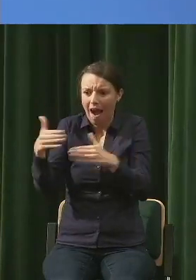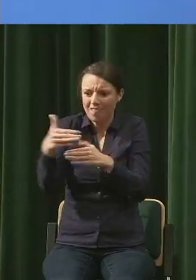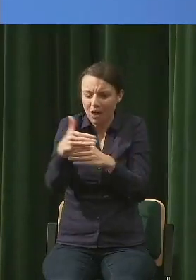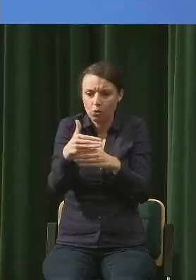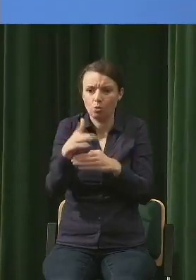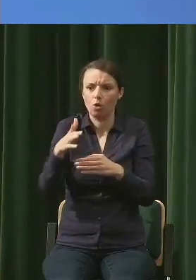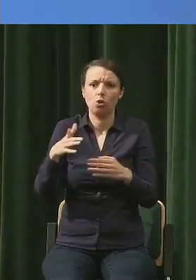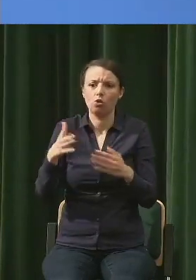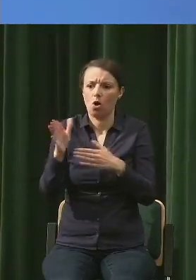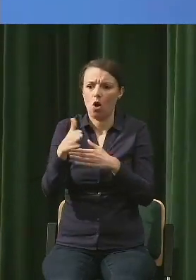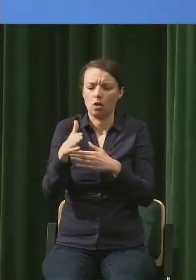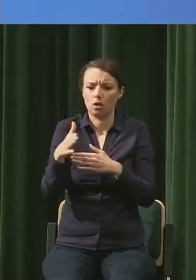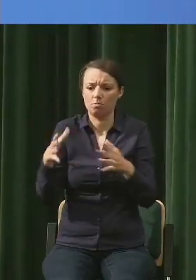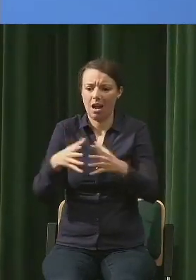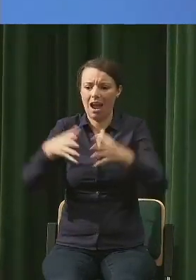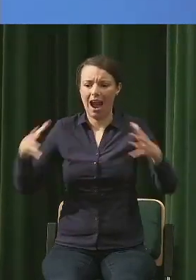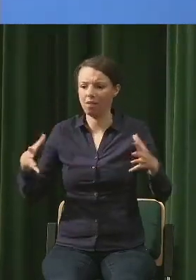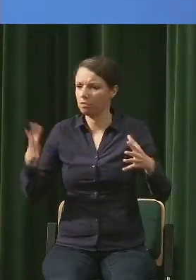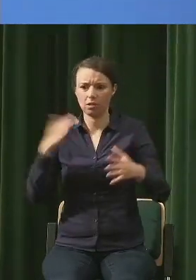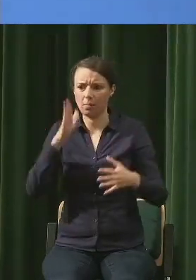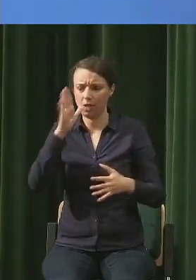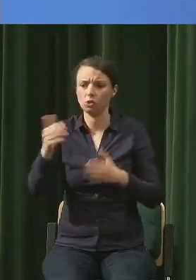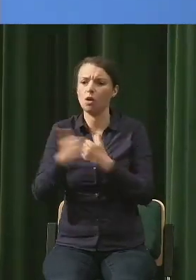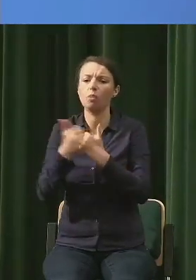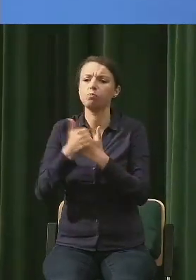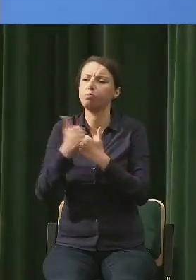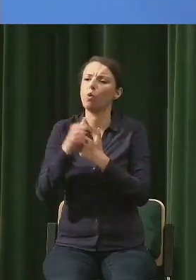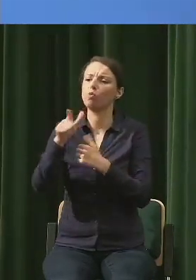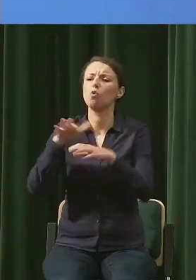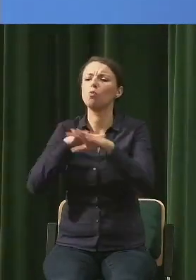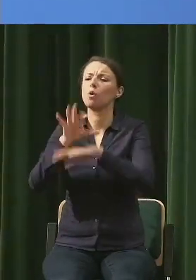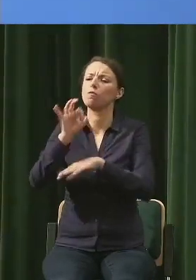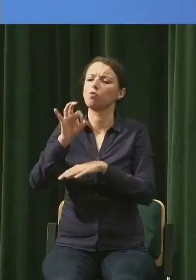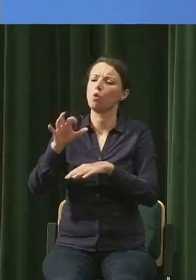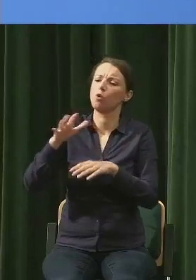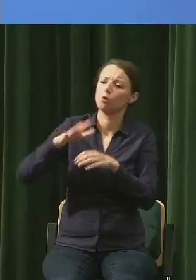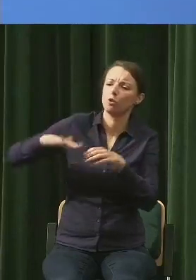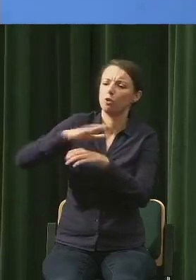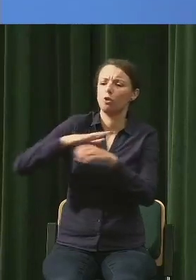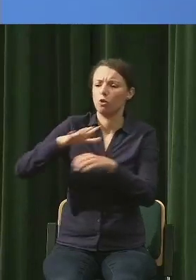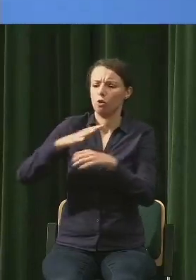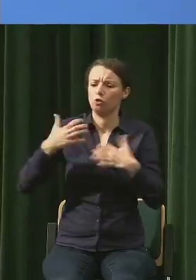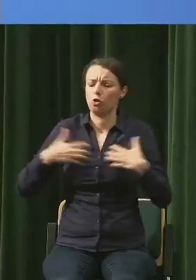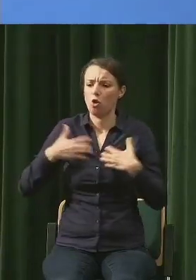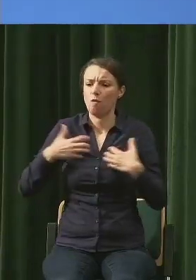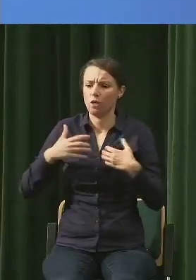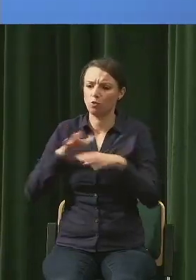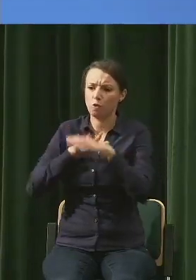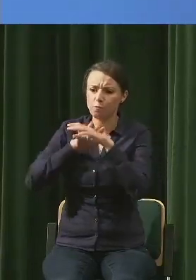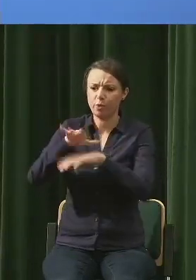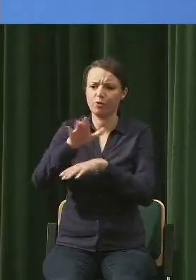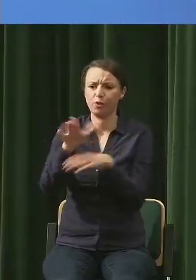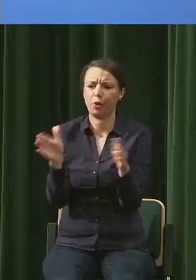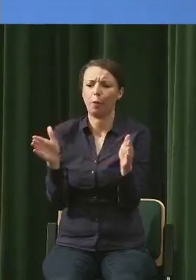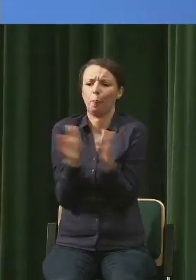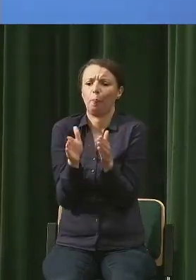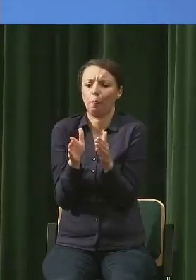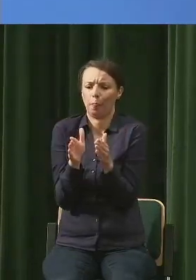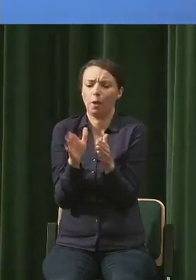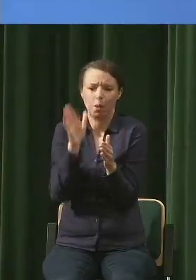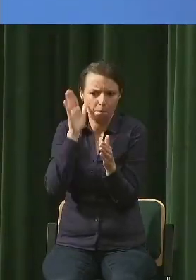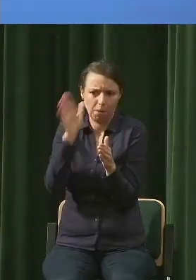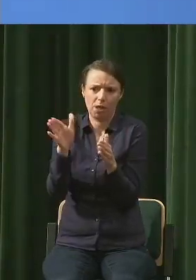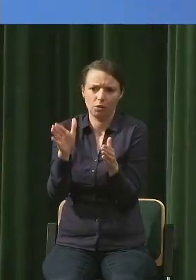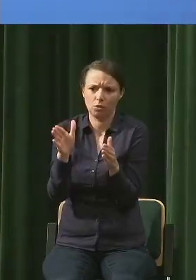urośnie do takiego stanu, jakim jest, jakby zapytana w jej genomie. Mam wrażenie, że właśnie to się dzieje teraz w naszych